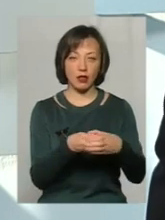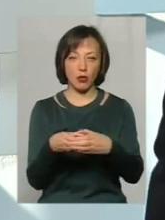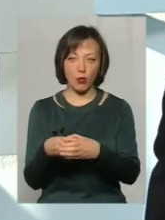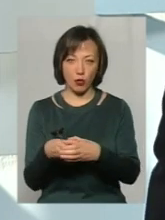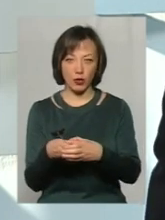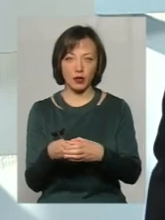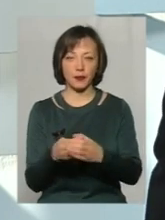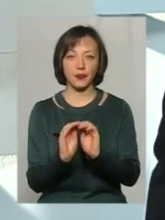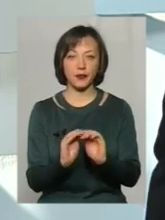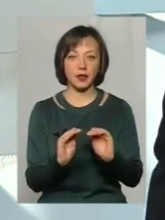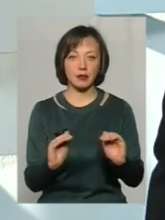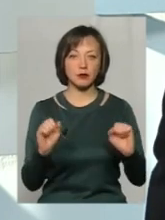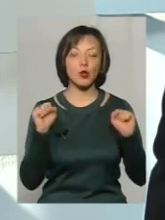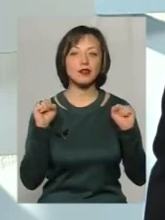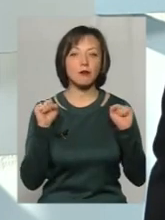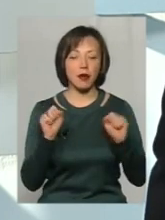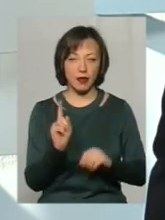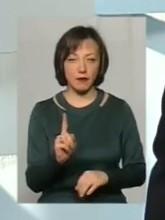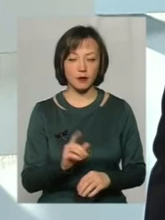такої, скажімо, вже спортсменів.